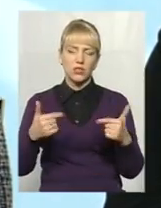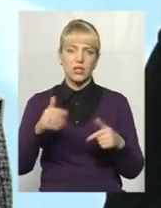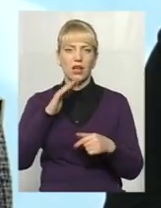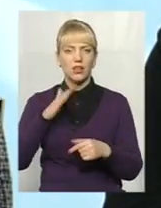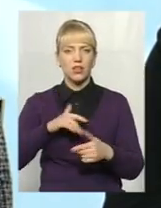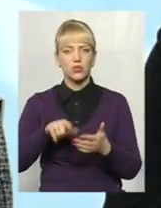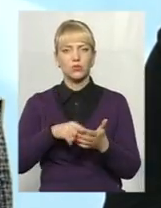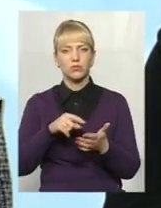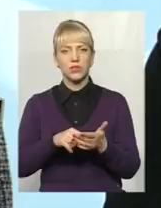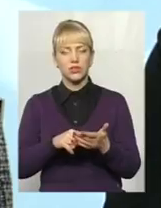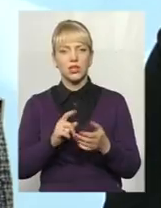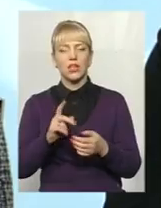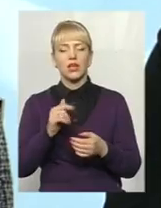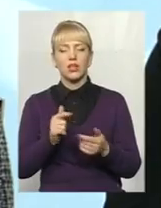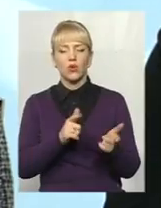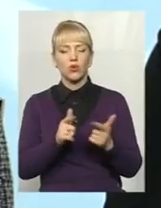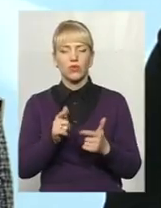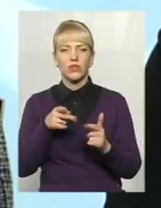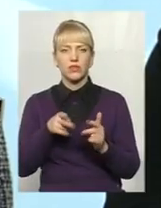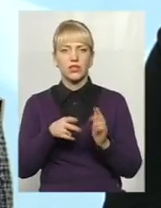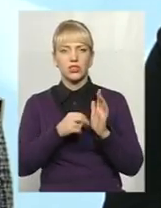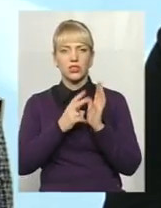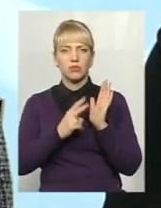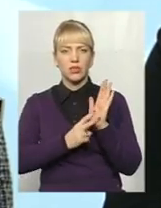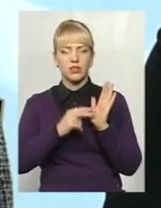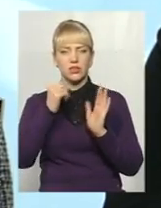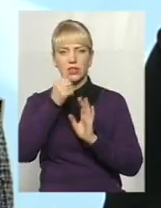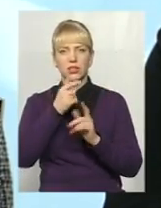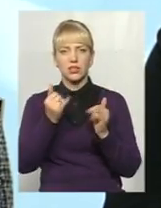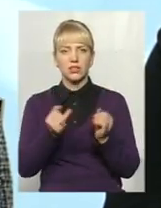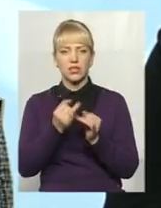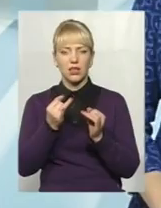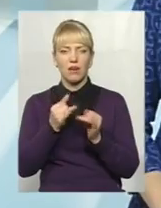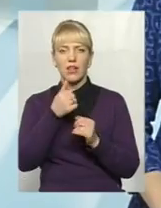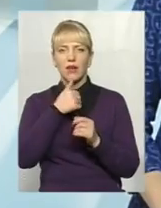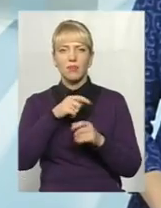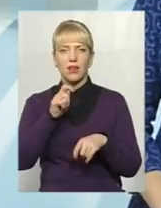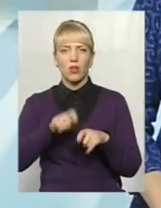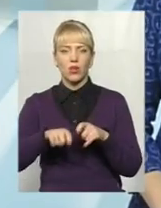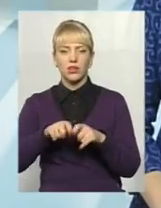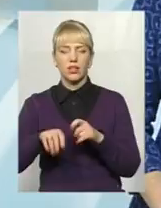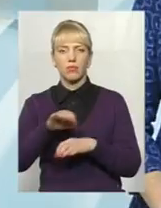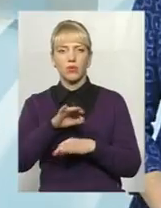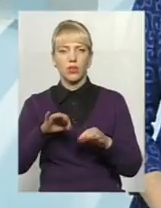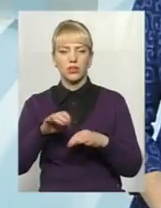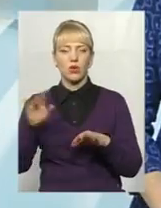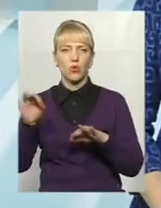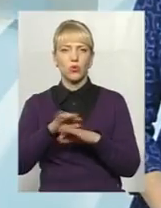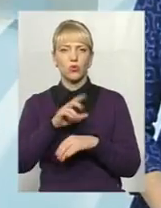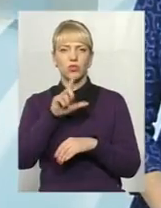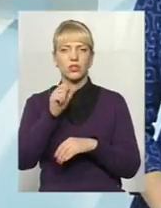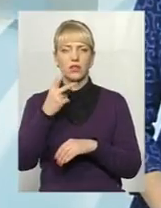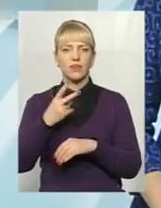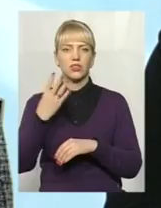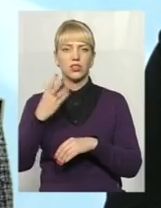приїхати. І готовили на 2017 рік цікавий пілотний проєкт «Одруження за 24 години», який